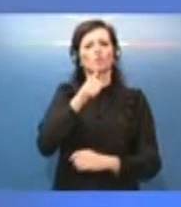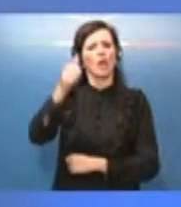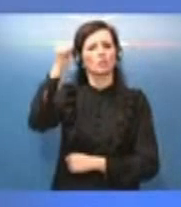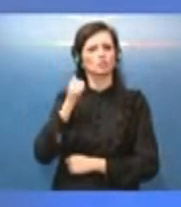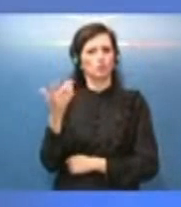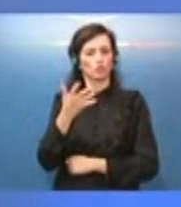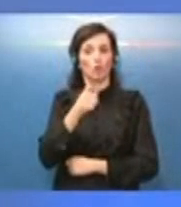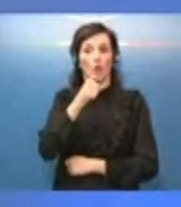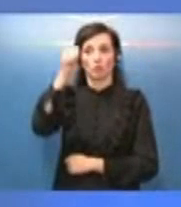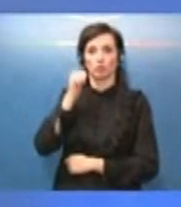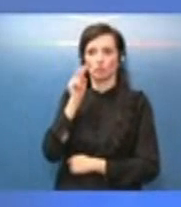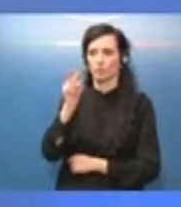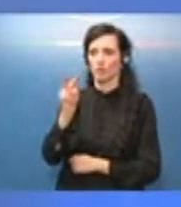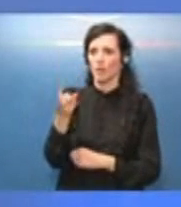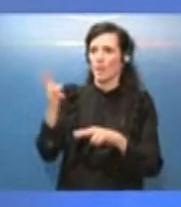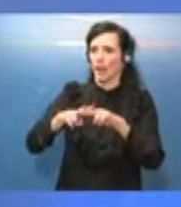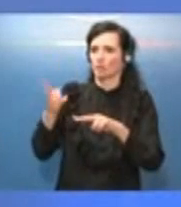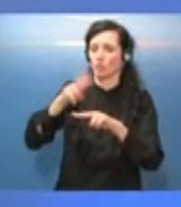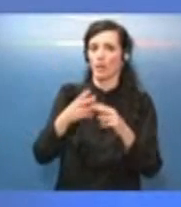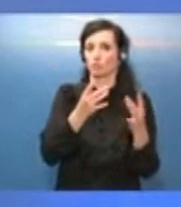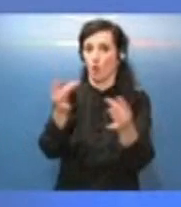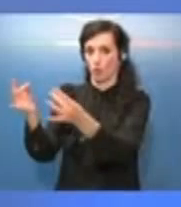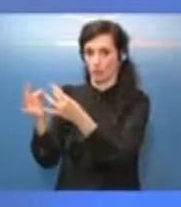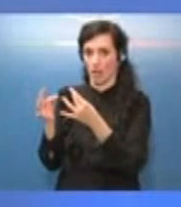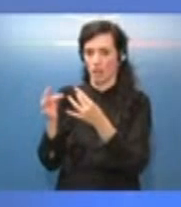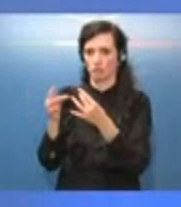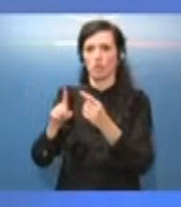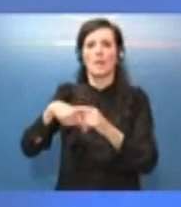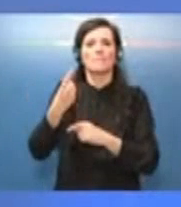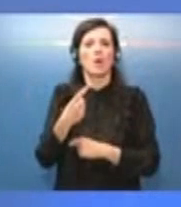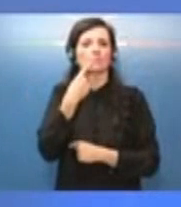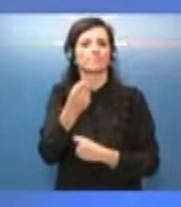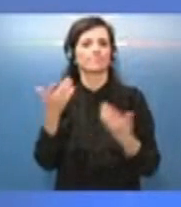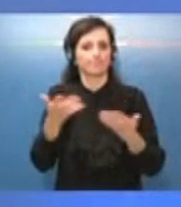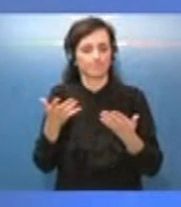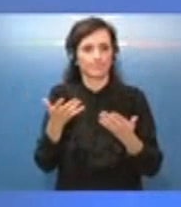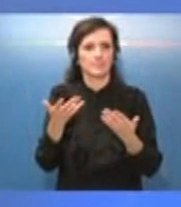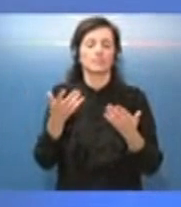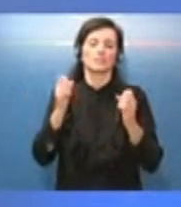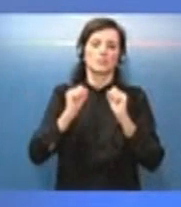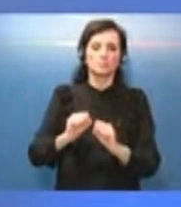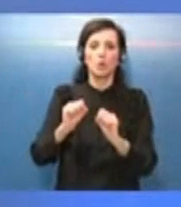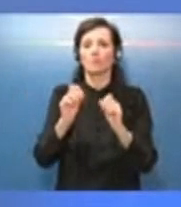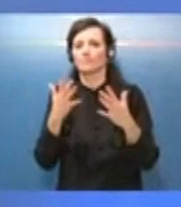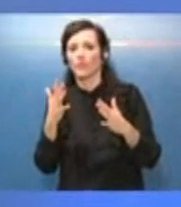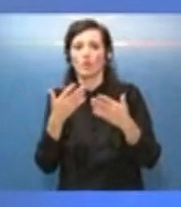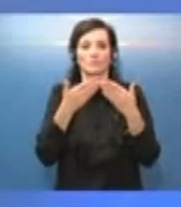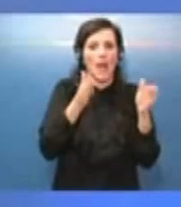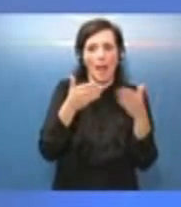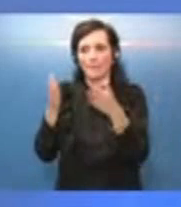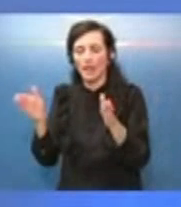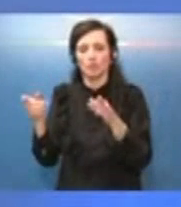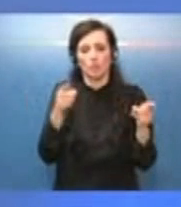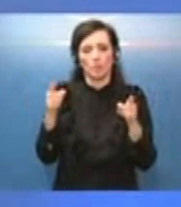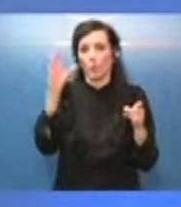dei contagi, poi a un certo punto si diceva che probabilmente non sarebbe stato possibile tenere aperto durante la stagione